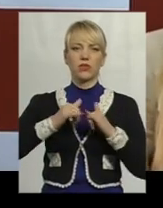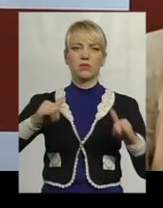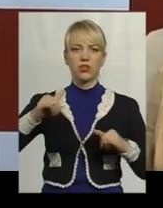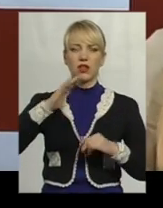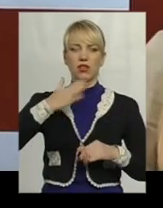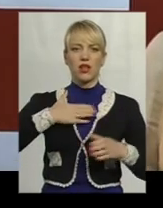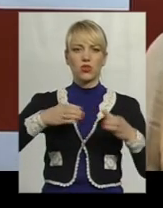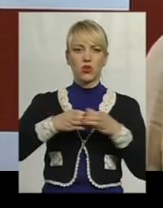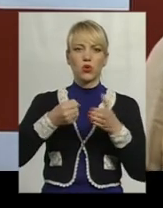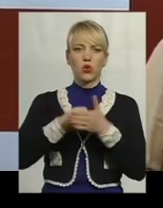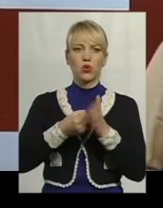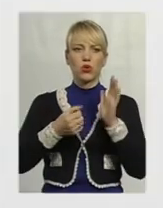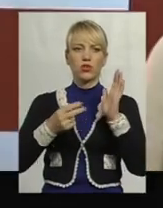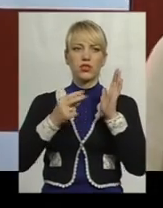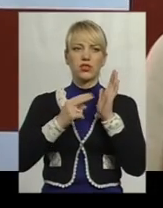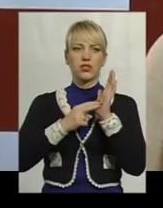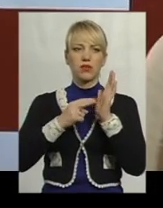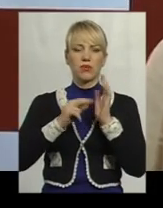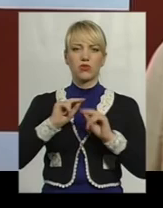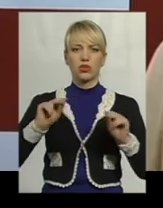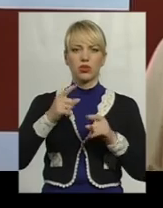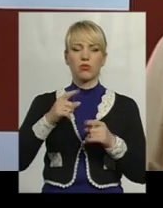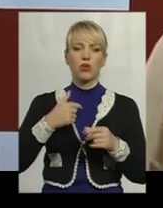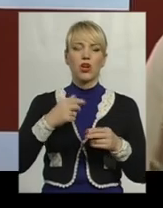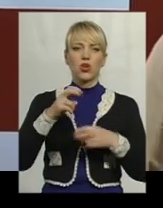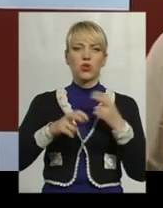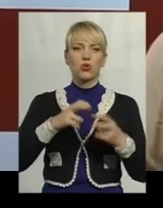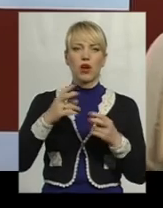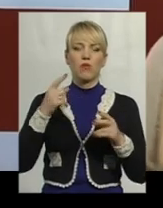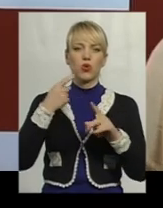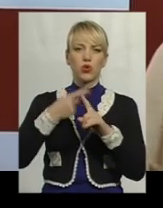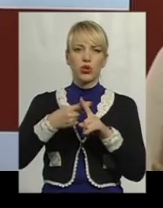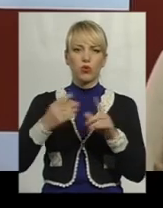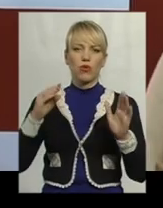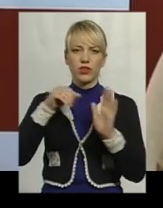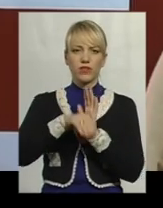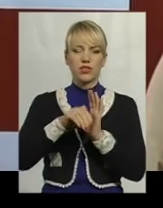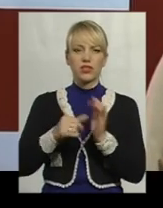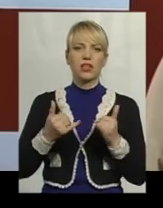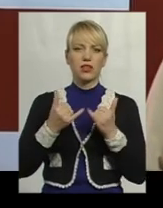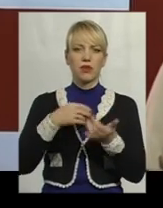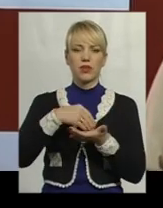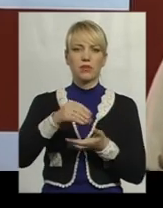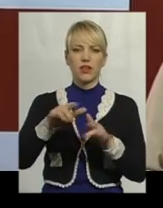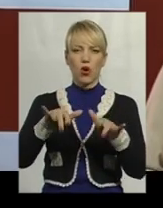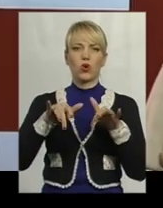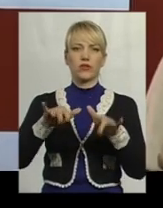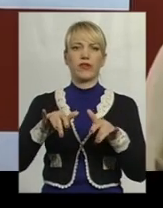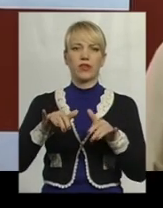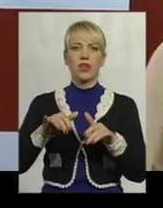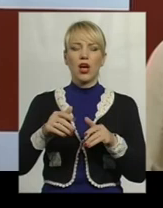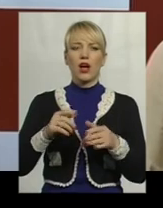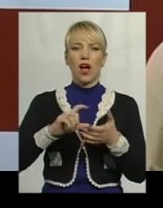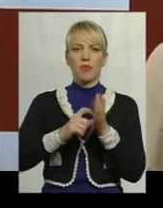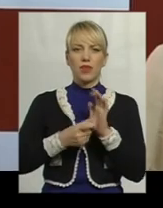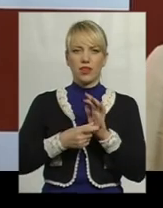наш колектив до сіми працівників. Ми шукаємо буденкові інвестиції для придбання комп'ютерного кабінету та інтерактивного оплату